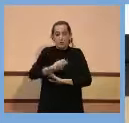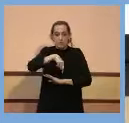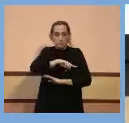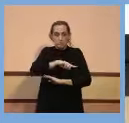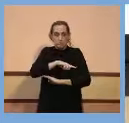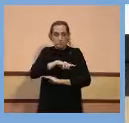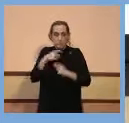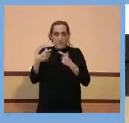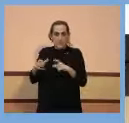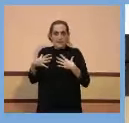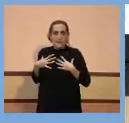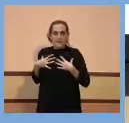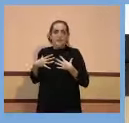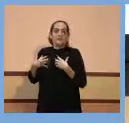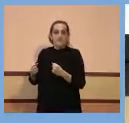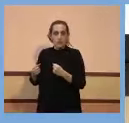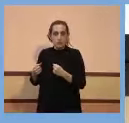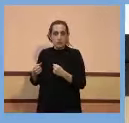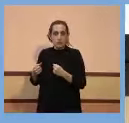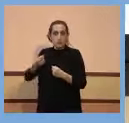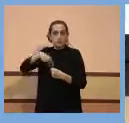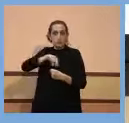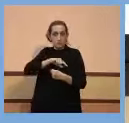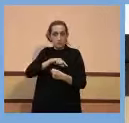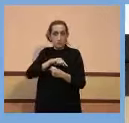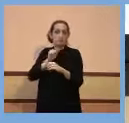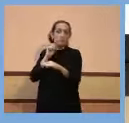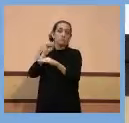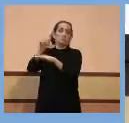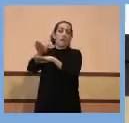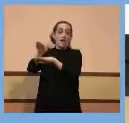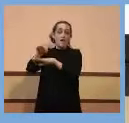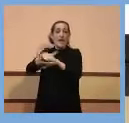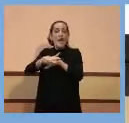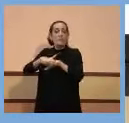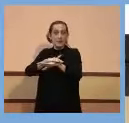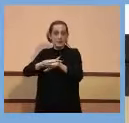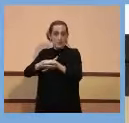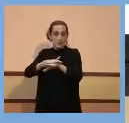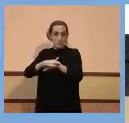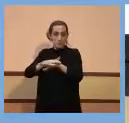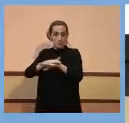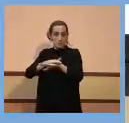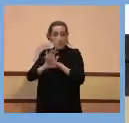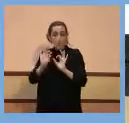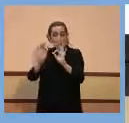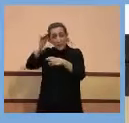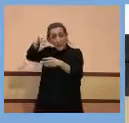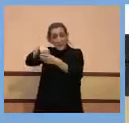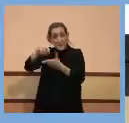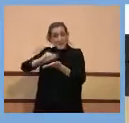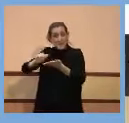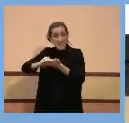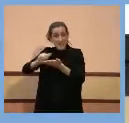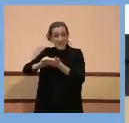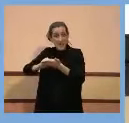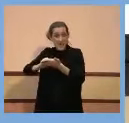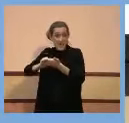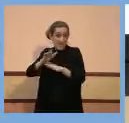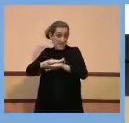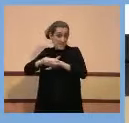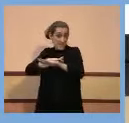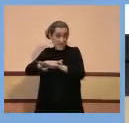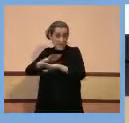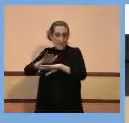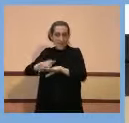és salut, des de salut, s'ha enviat una carta al Ministerio, concretament a la Secretaria d'Estat, per